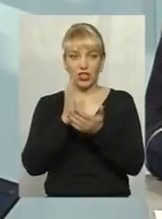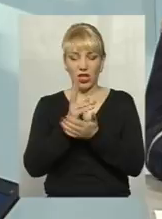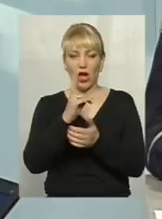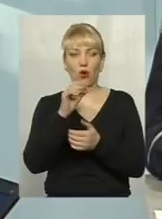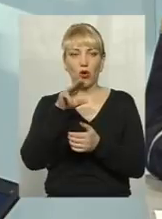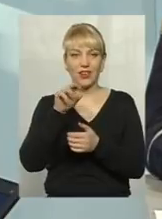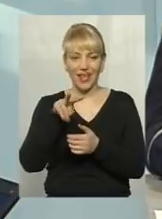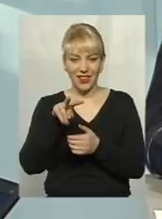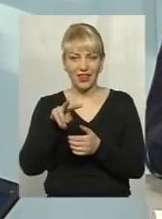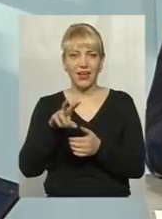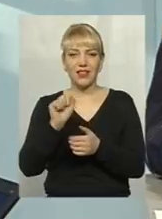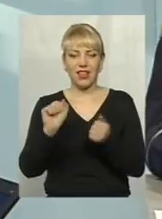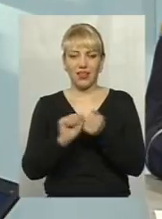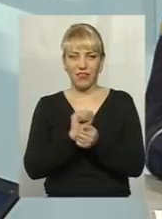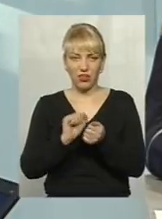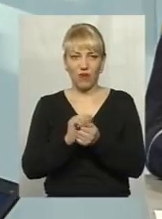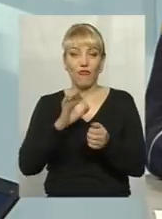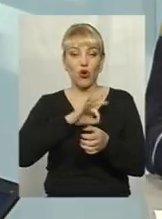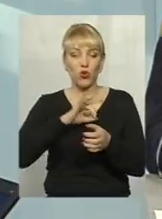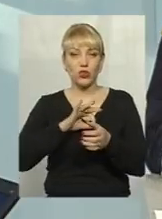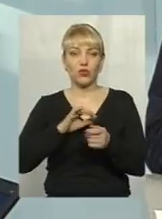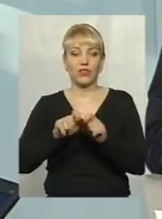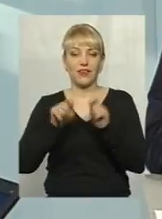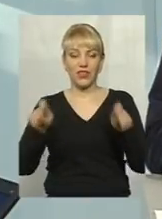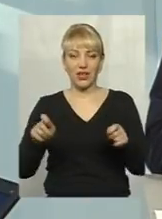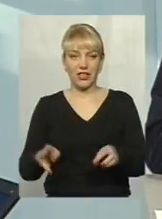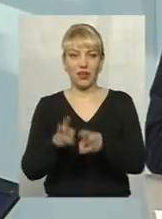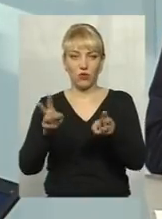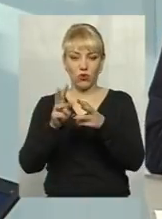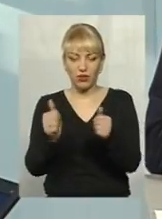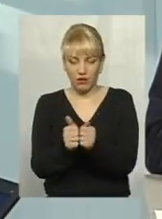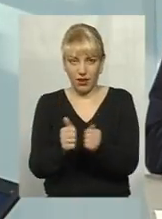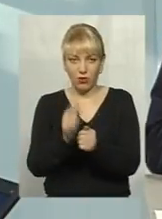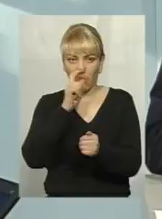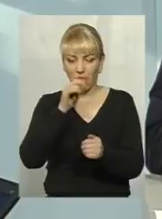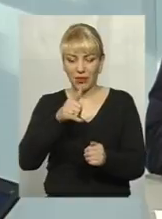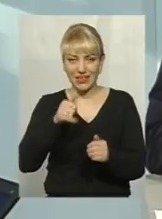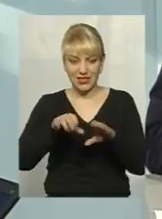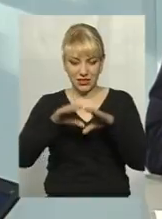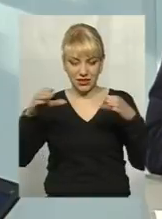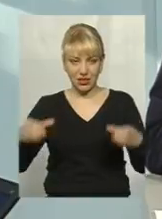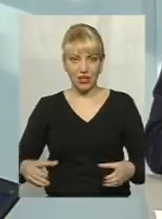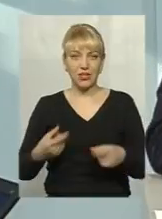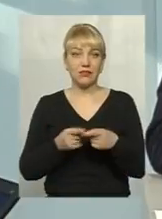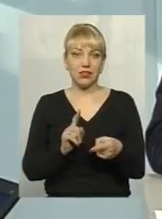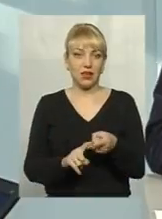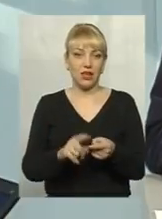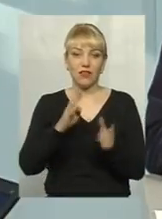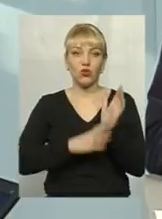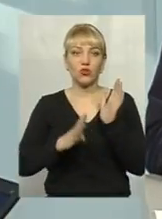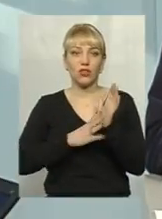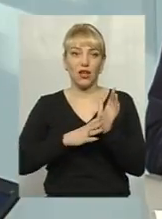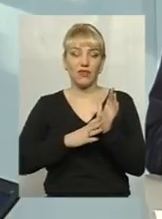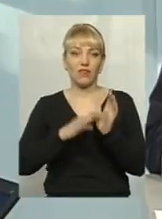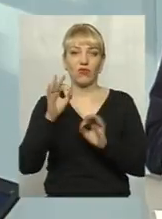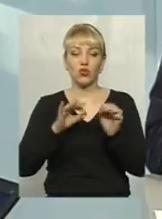твердому паливі і відкористовується відкритий вогонь, і рядом стоїть каністра з бензіном, це 99% того, що може статися